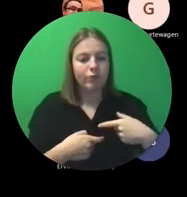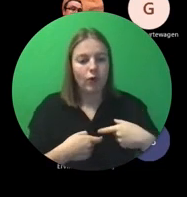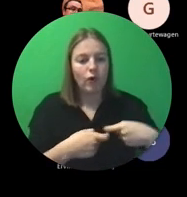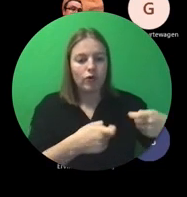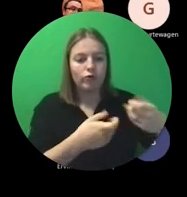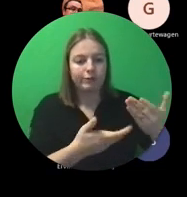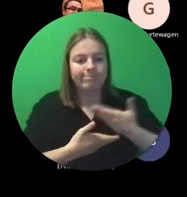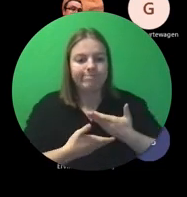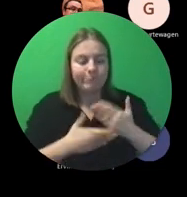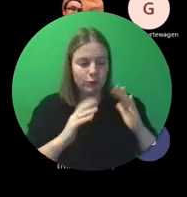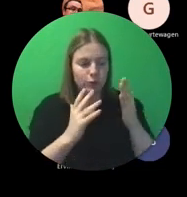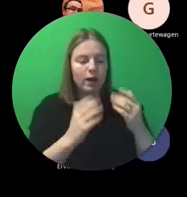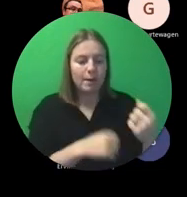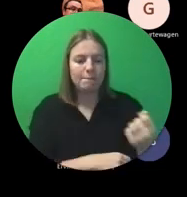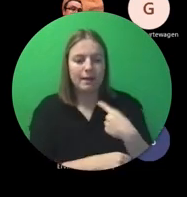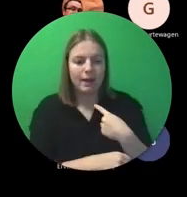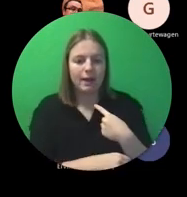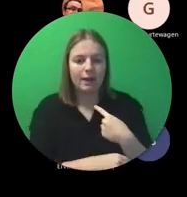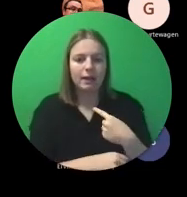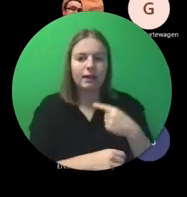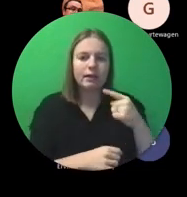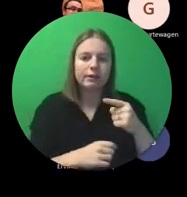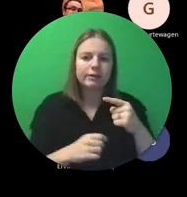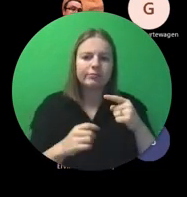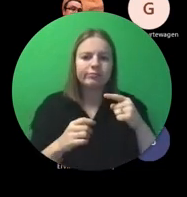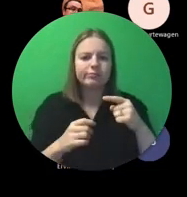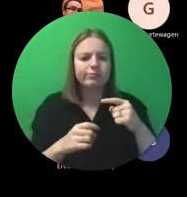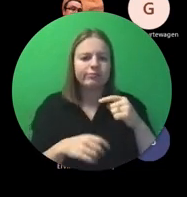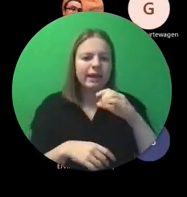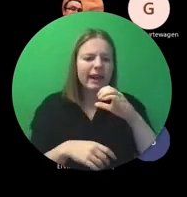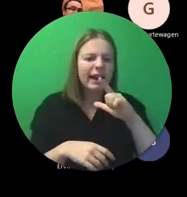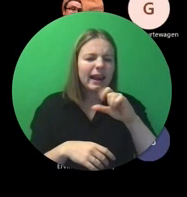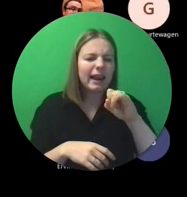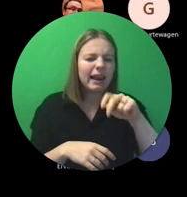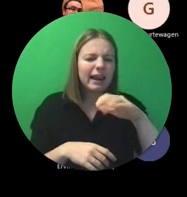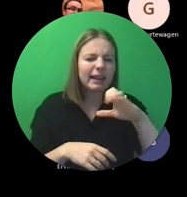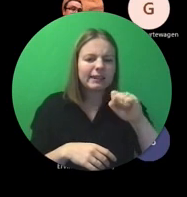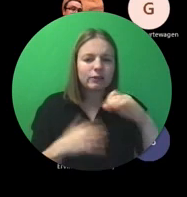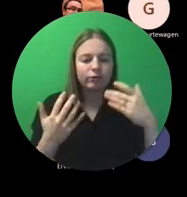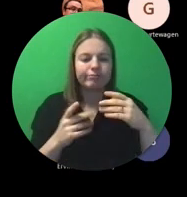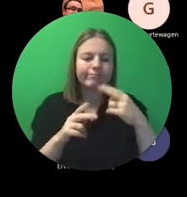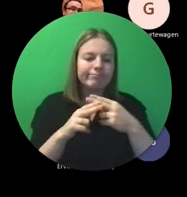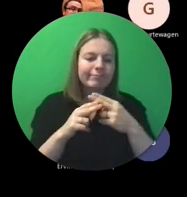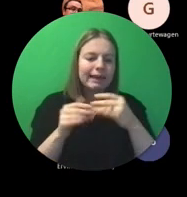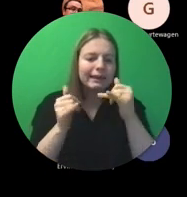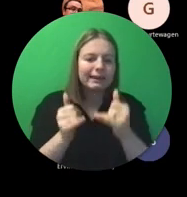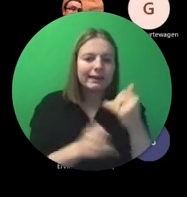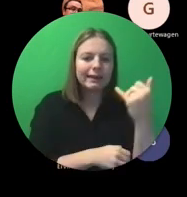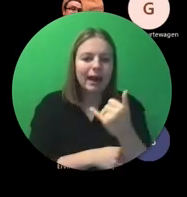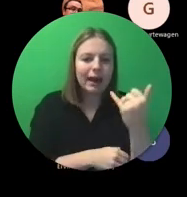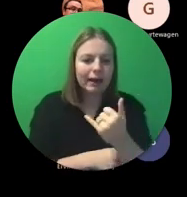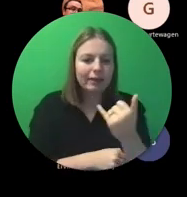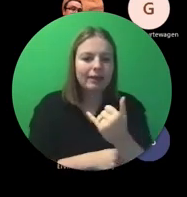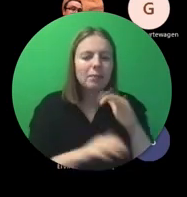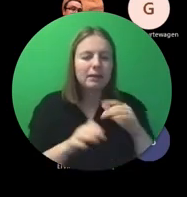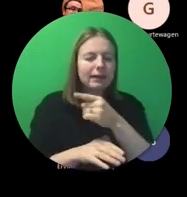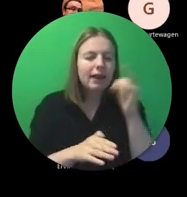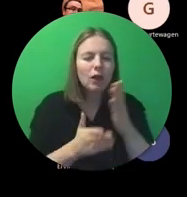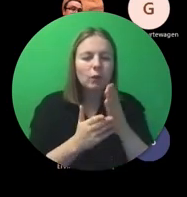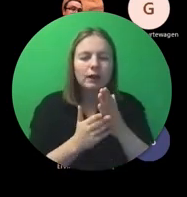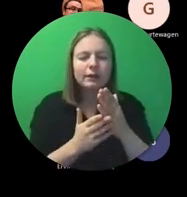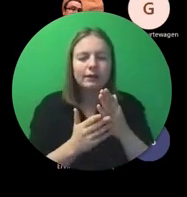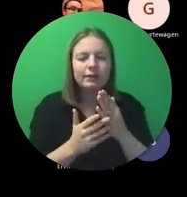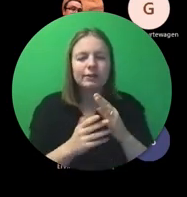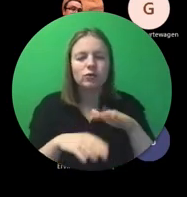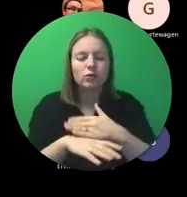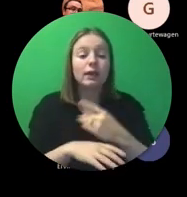dat zijn de clinics of zittagen die wij jaarlijks doen misschien hebben sommigen jullie dat al meegemaakt dus wat wij